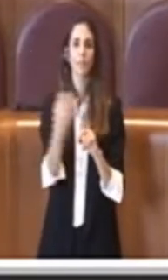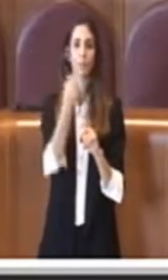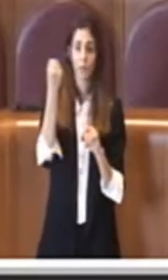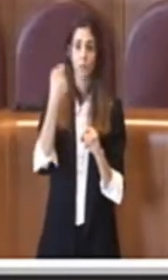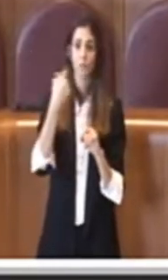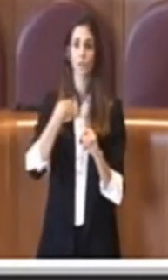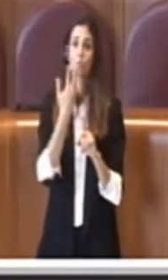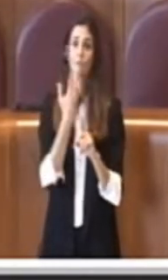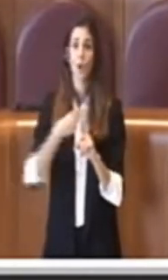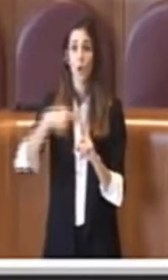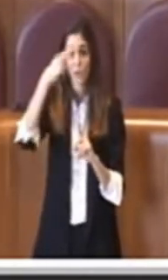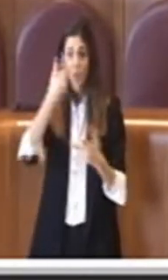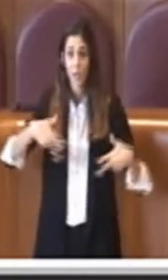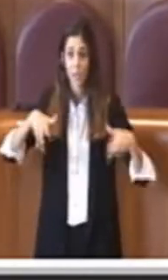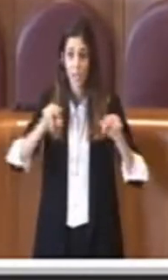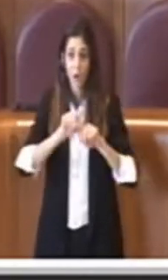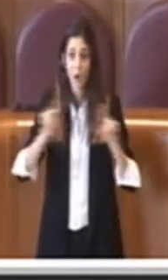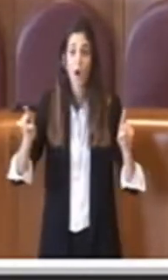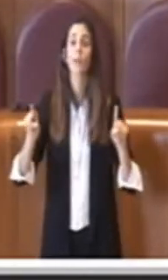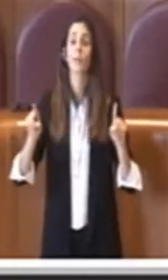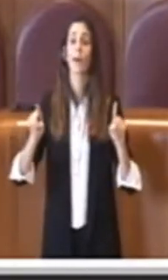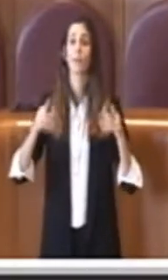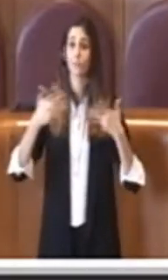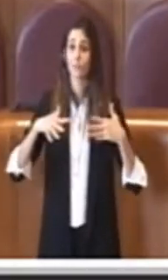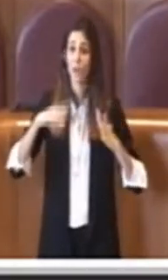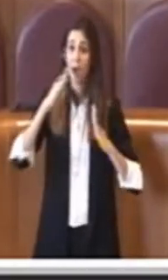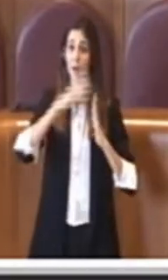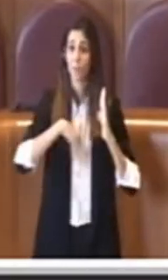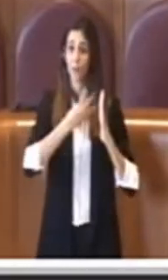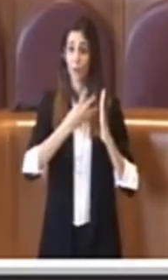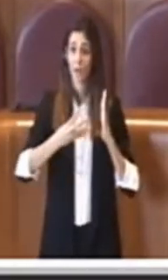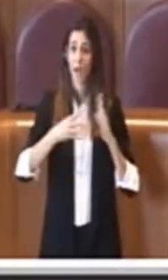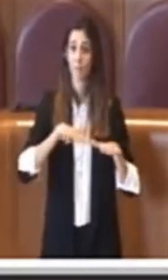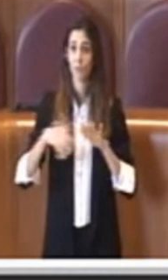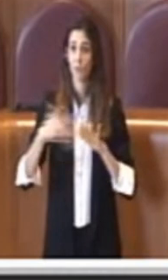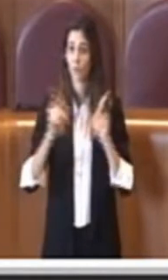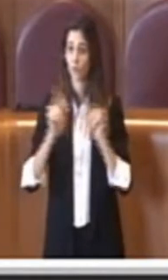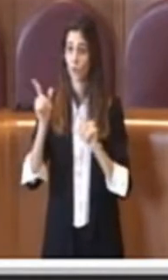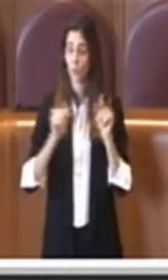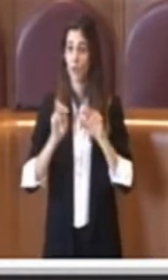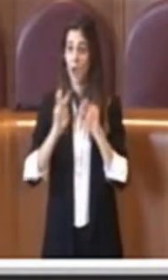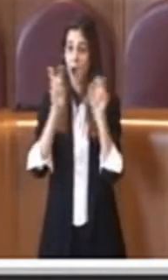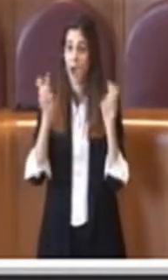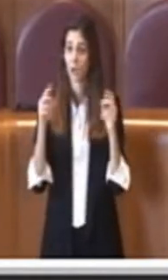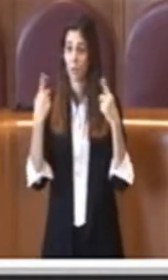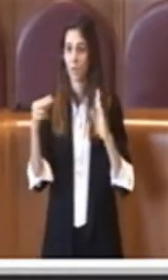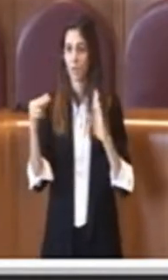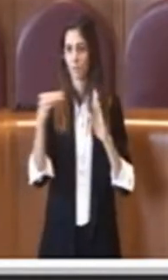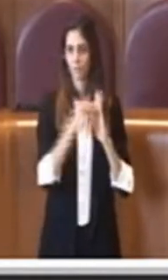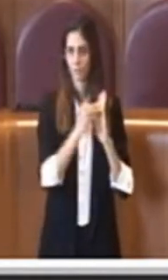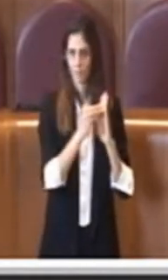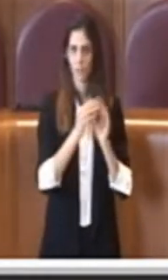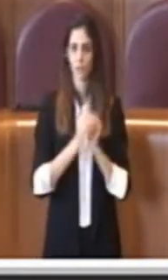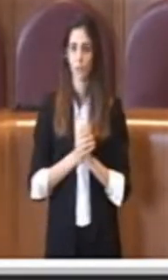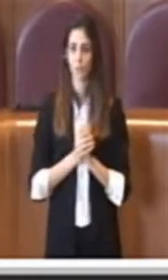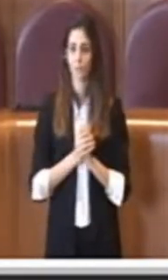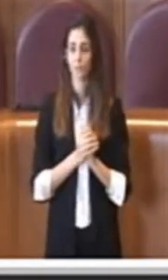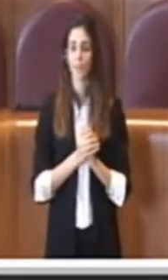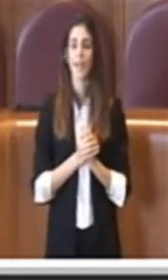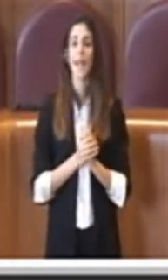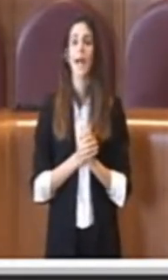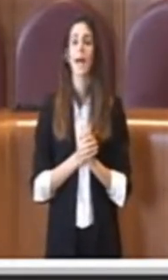programmatiche, tutto questo appunto per la salute degli animali, che